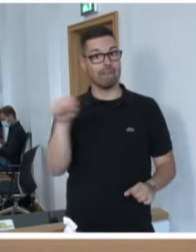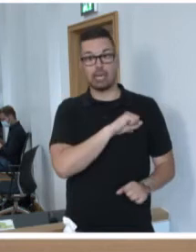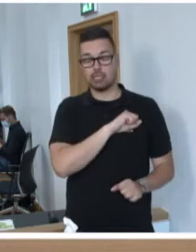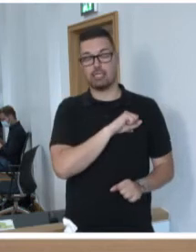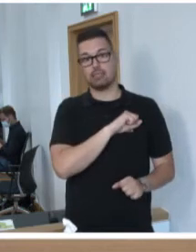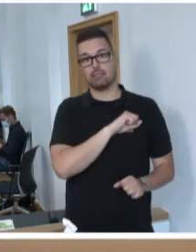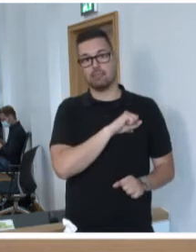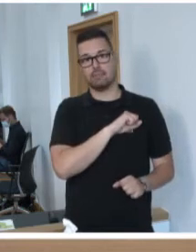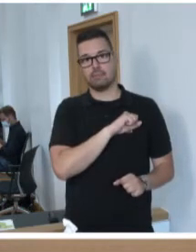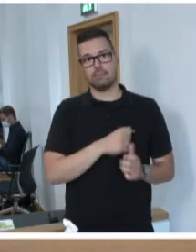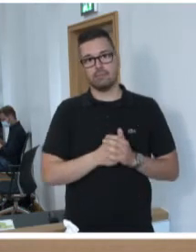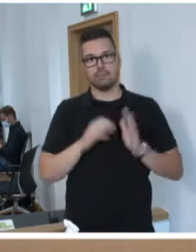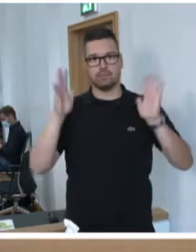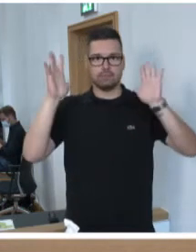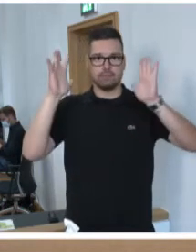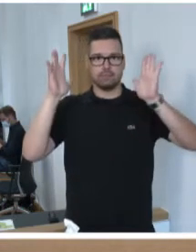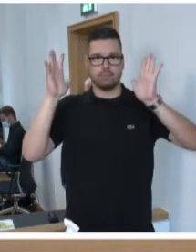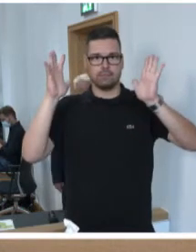liebe Kolleginnen und Kollegen und der Fortwerke.